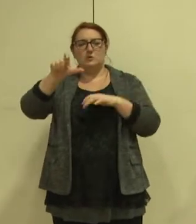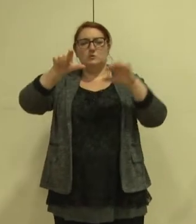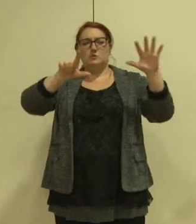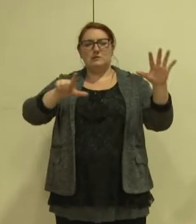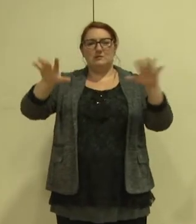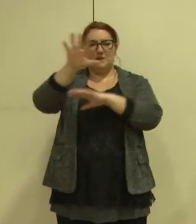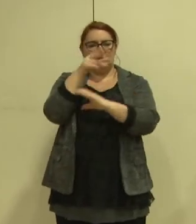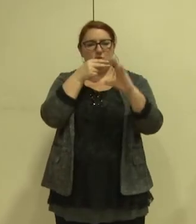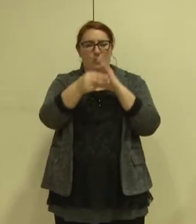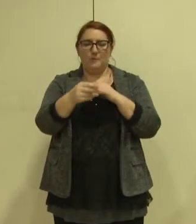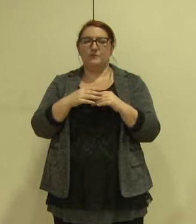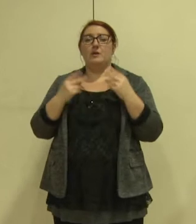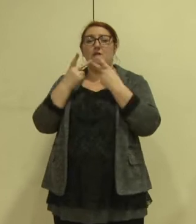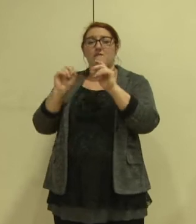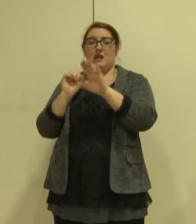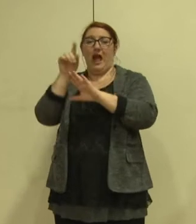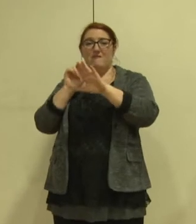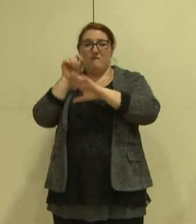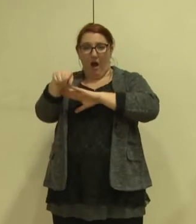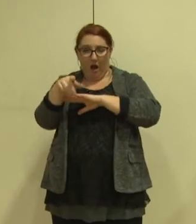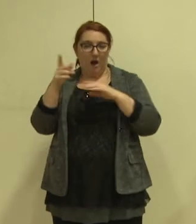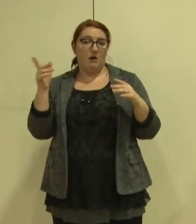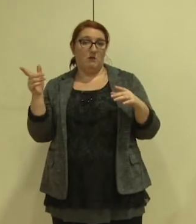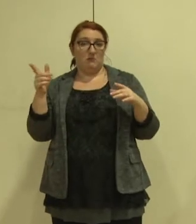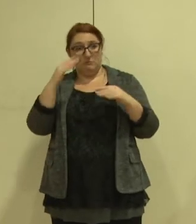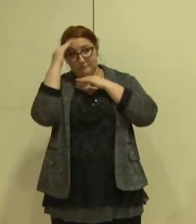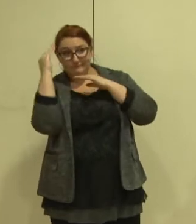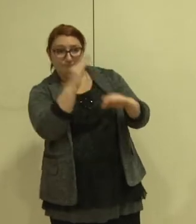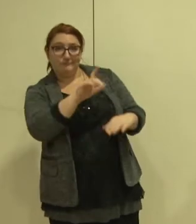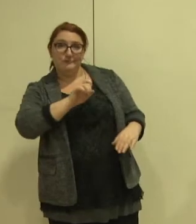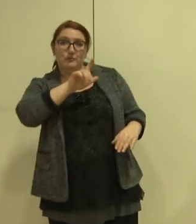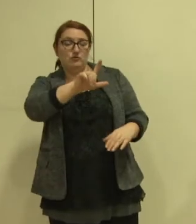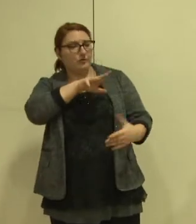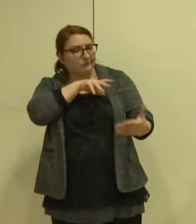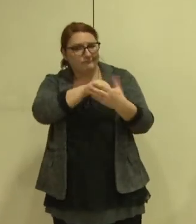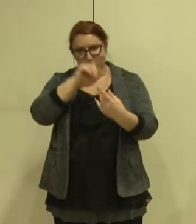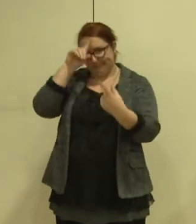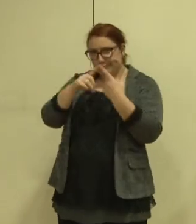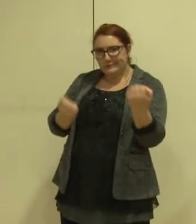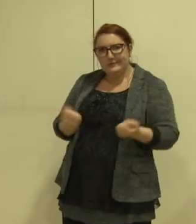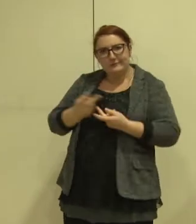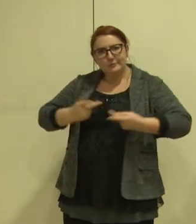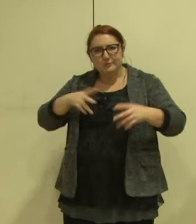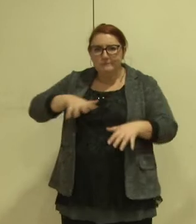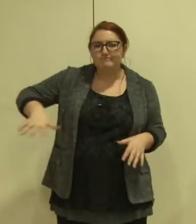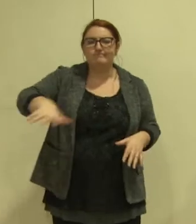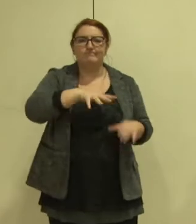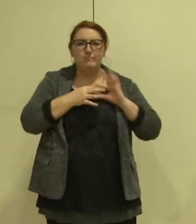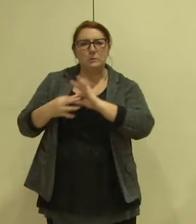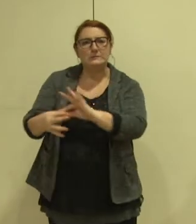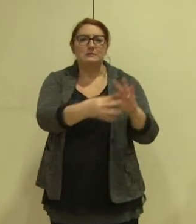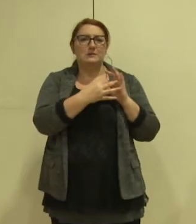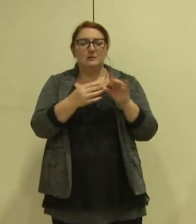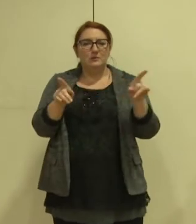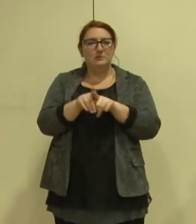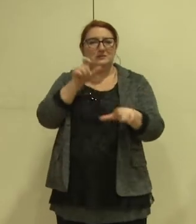d'Alvare marque ainsi sa confiance en GEG pour le maintien d'un service public de proximité et pour l'intégration des